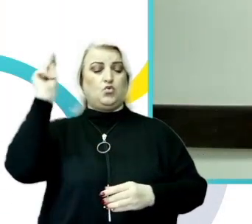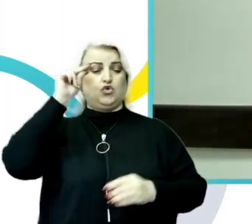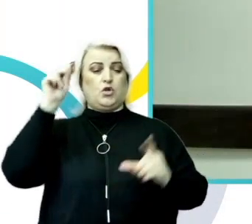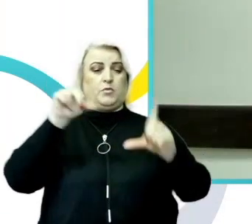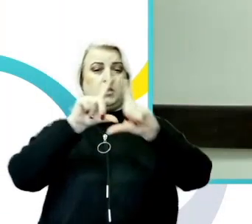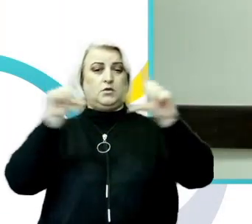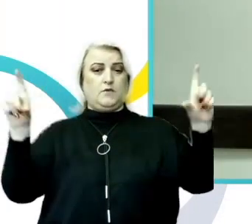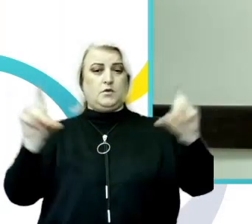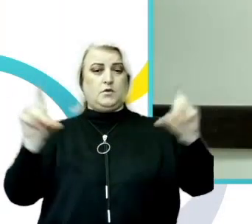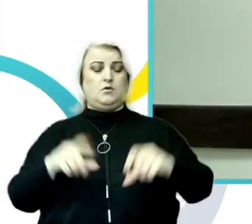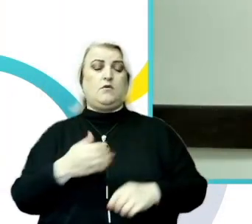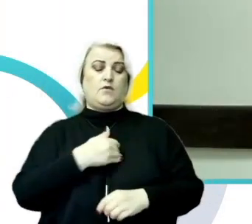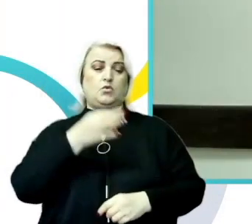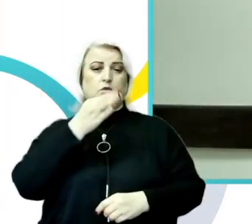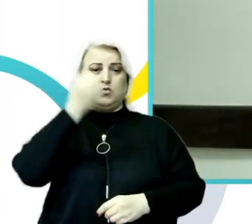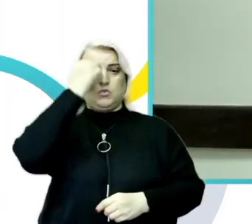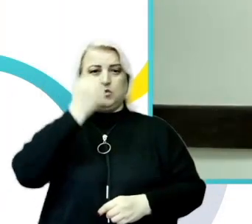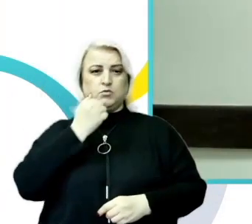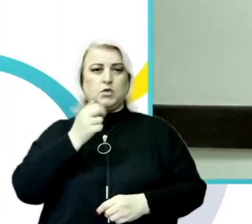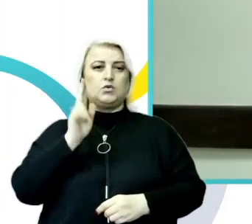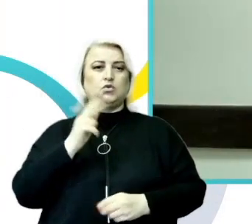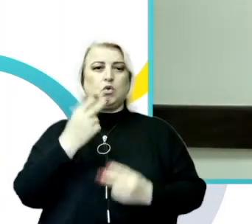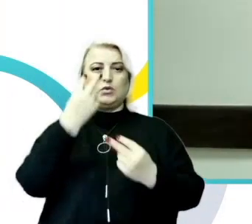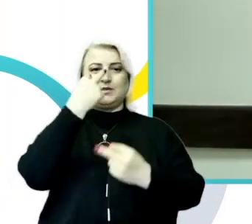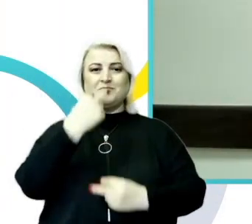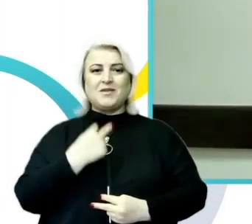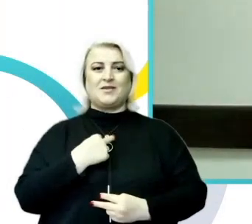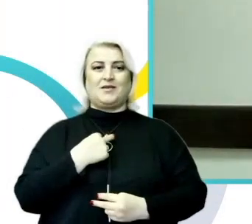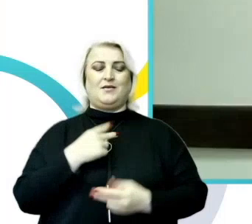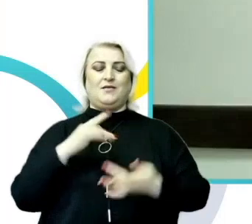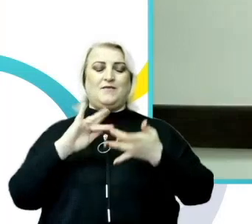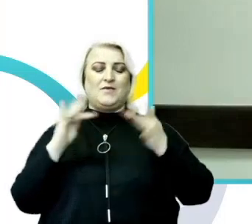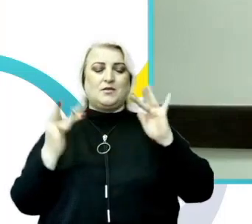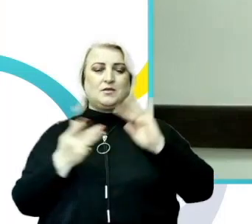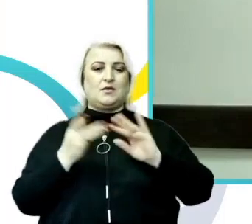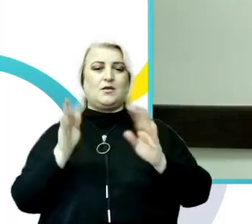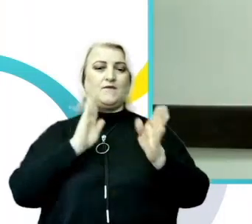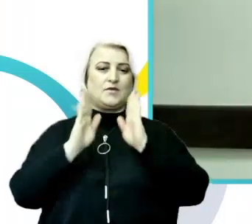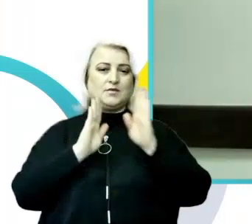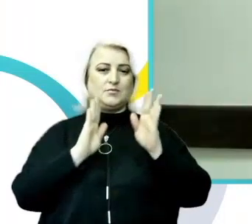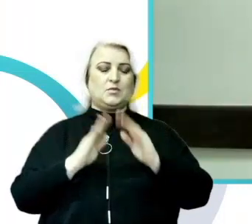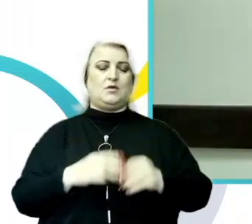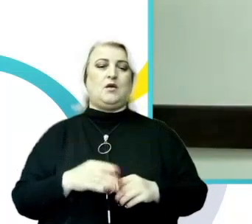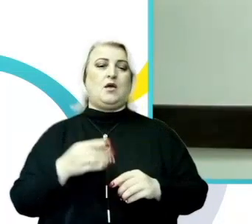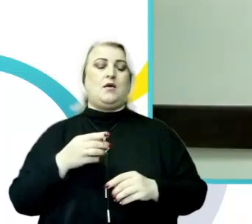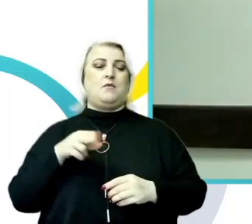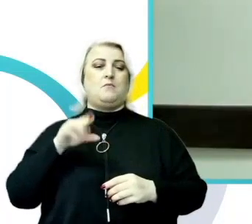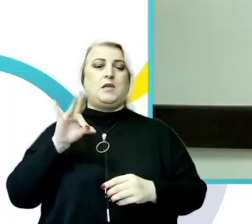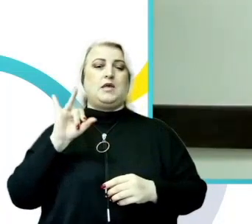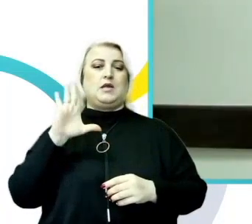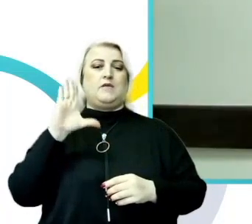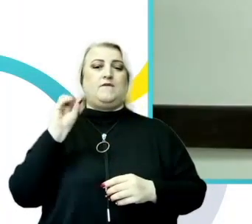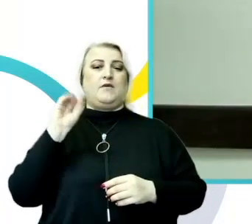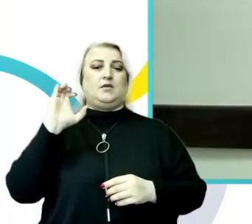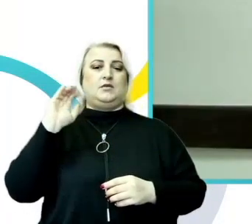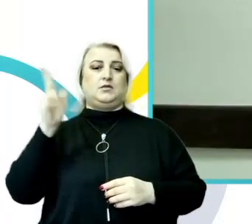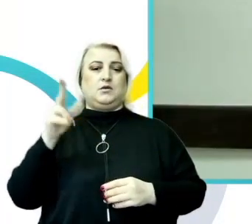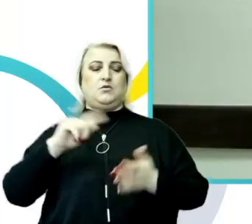spun mulțumesc celor care ne-au privit online pe Facebook și pe privesc.eu pentru că aici oprim